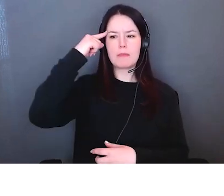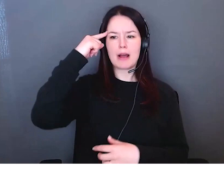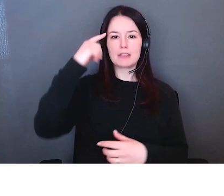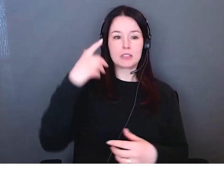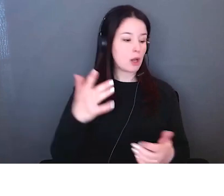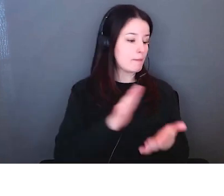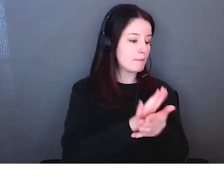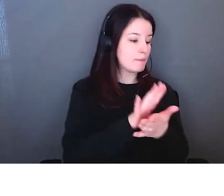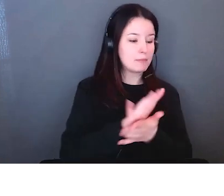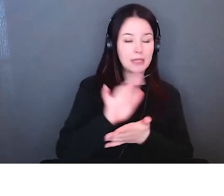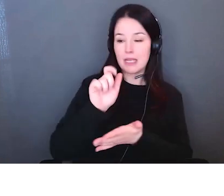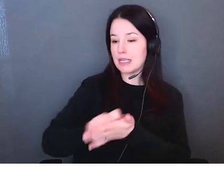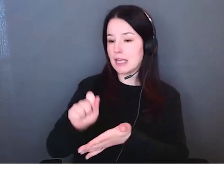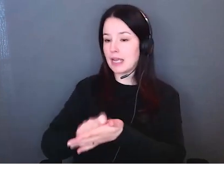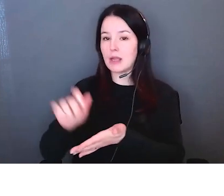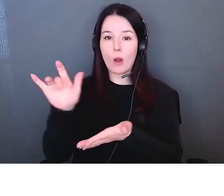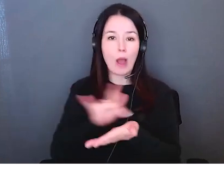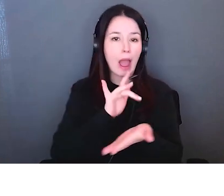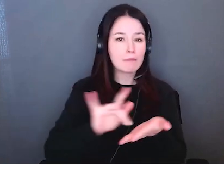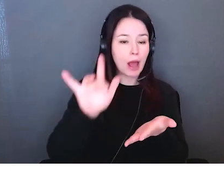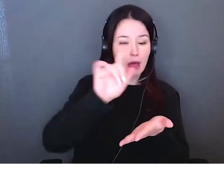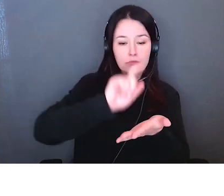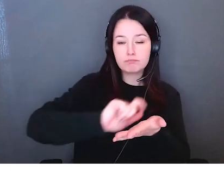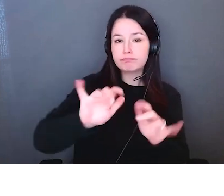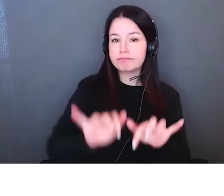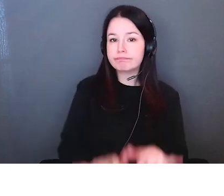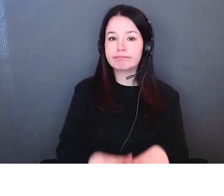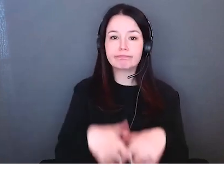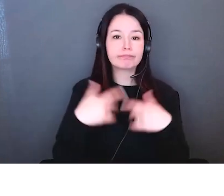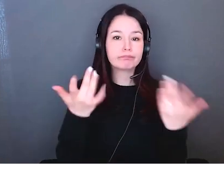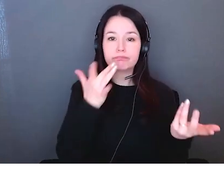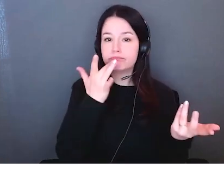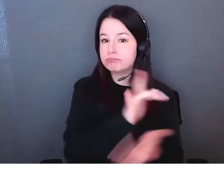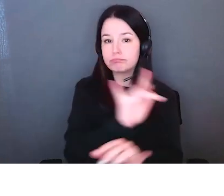donnez cette partie vous pouvez vous serrez